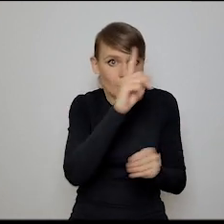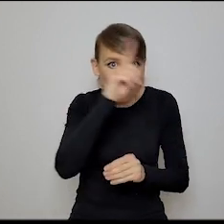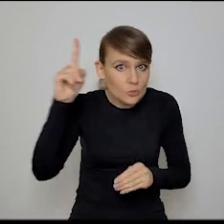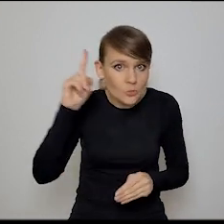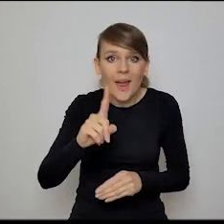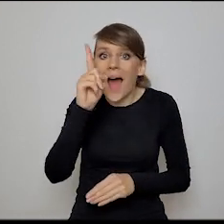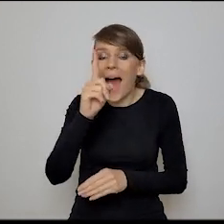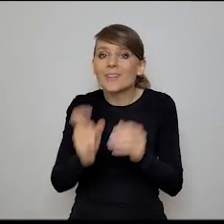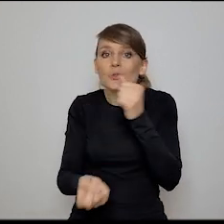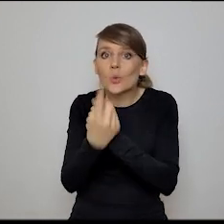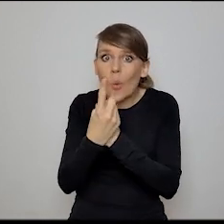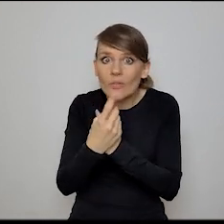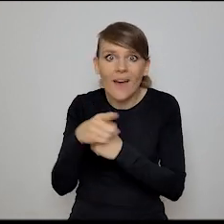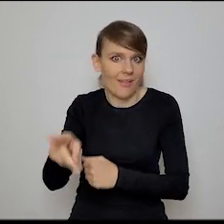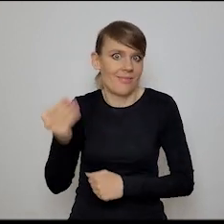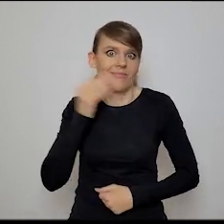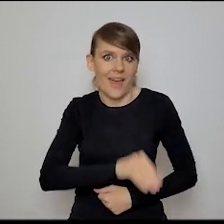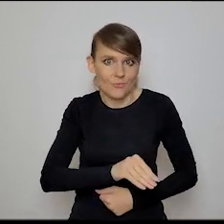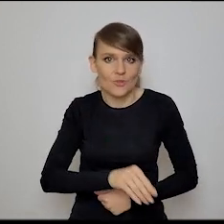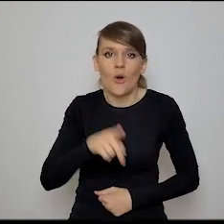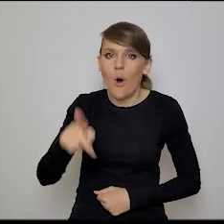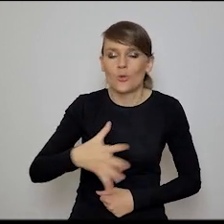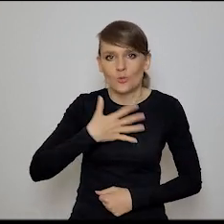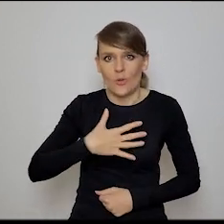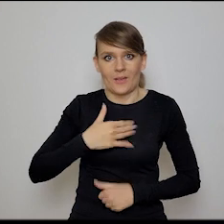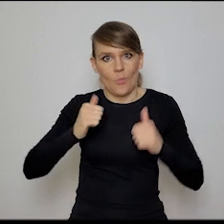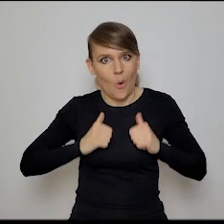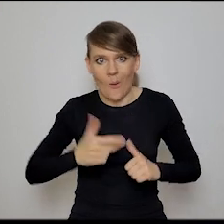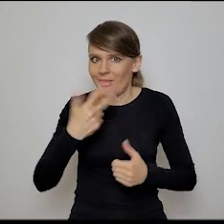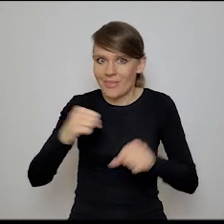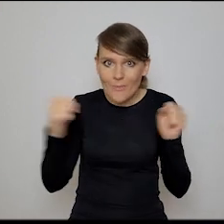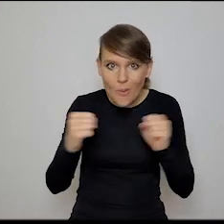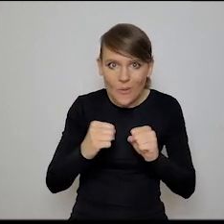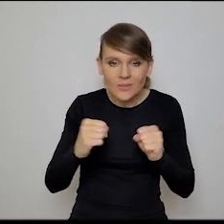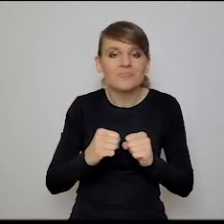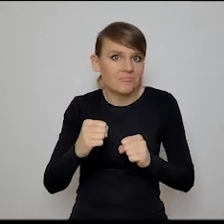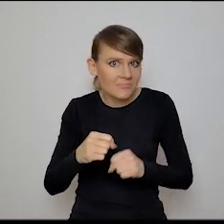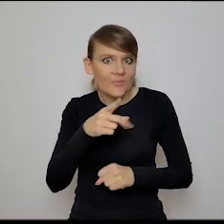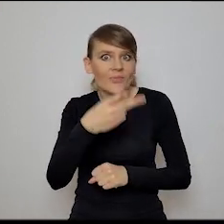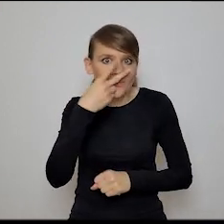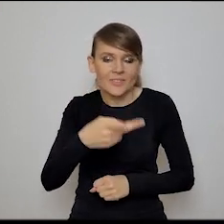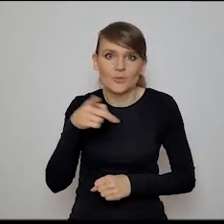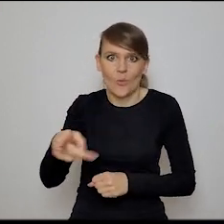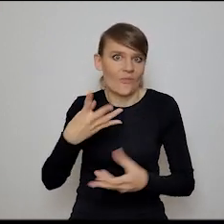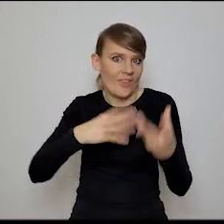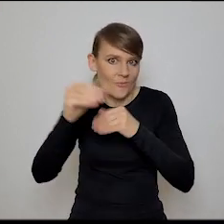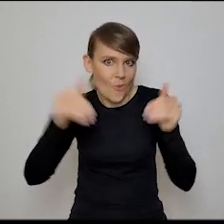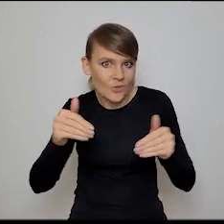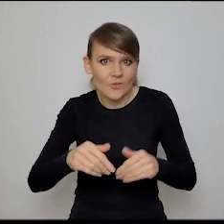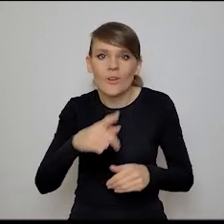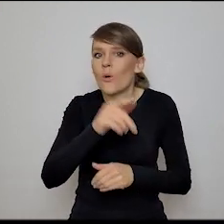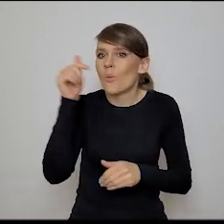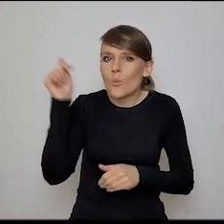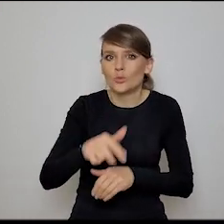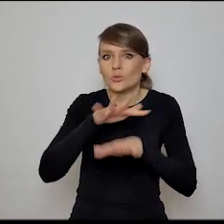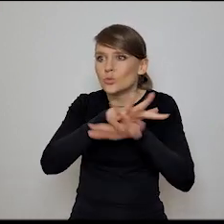i oversight tego człowieka jest znacznie lepszy i on się spokojniej czuje i się nie boi, no to masz tutaj znacznie większy gain, więc musisz brać bardzo dużo rzeczy